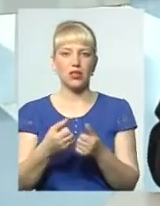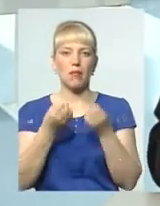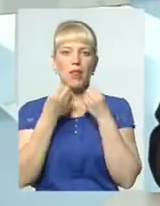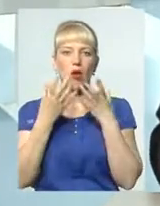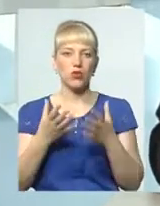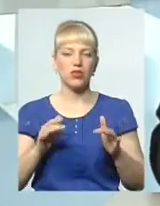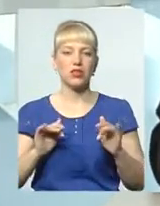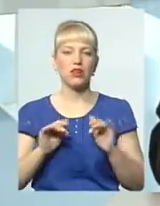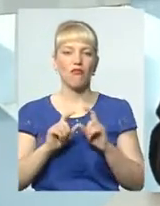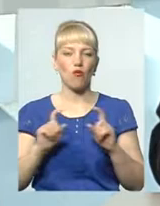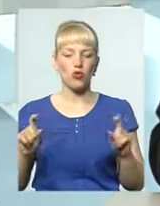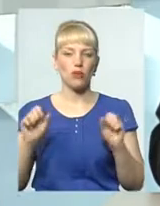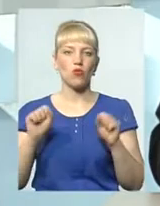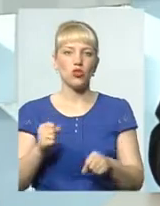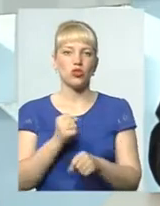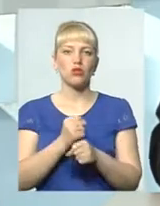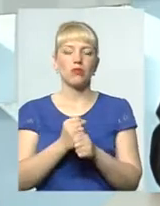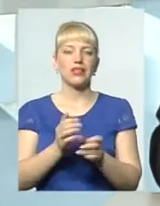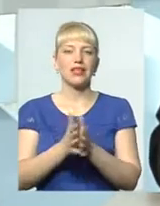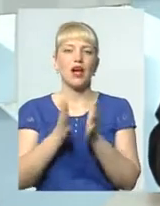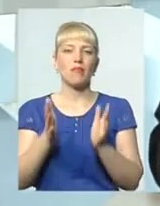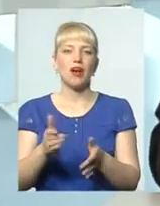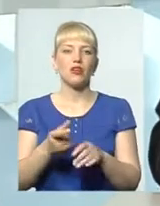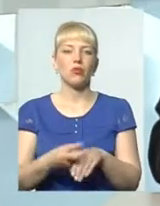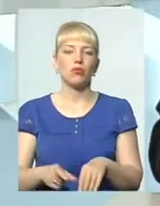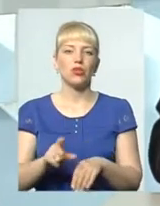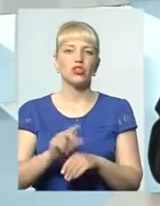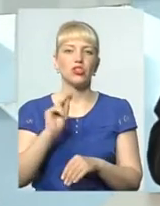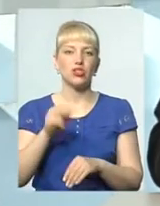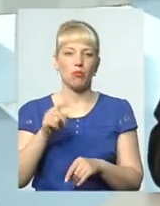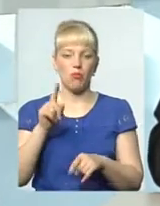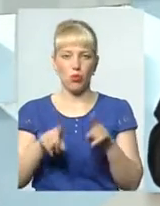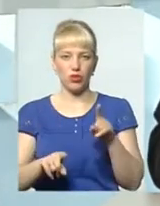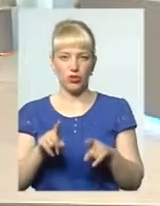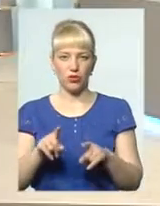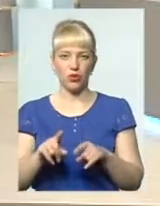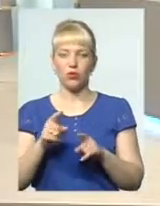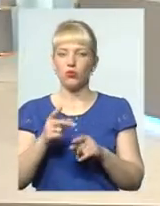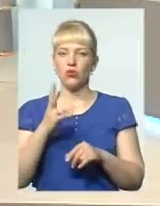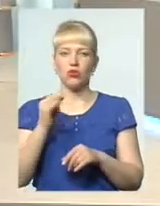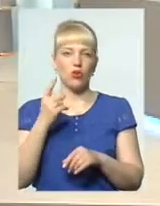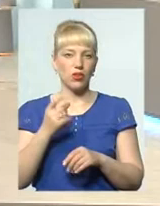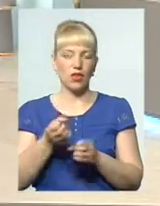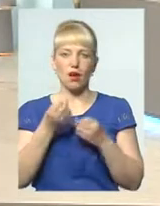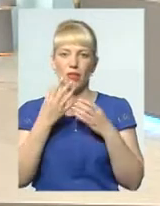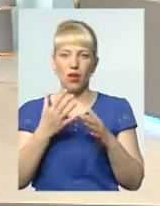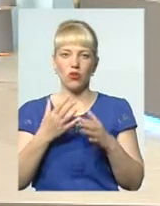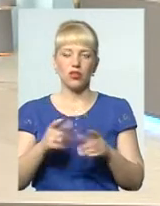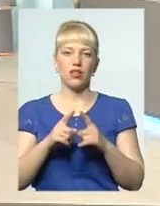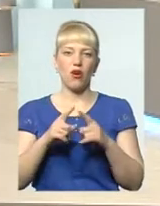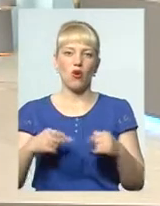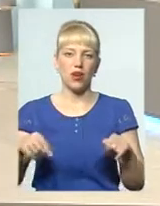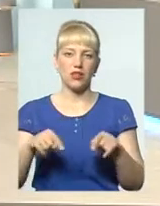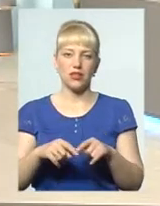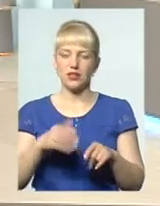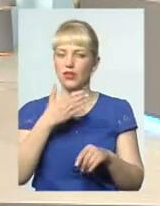можна зробити набагато більше, ніж щось поодинокому. Тому що жодна благодійна організація, жоден благодійний фонд не